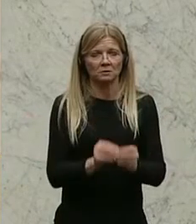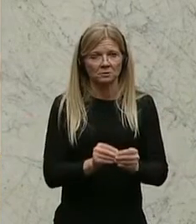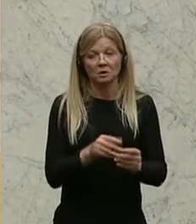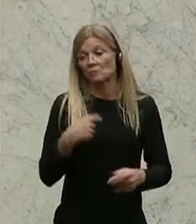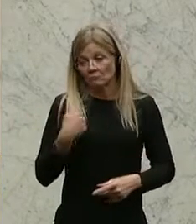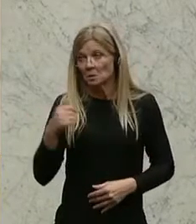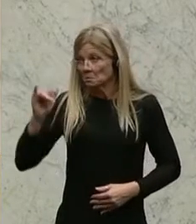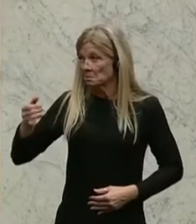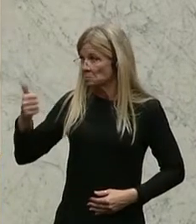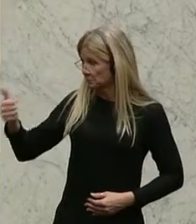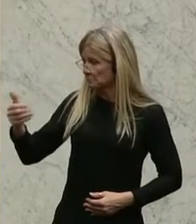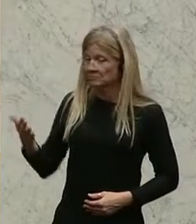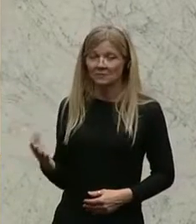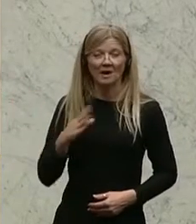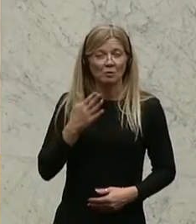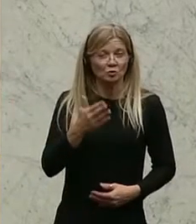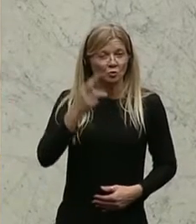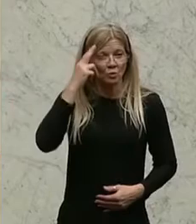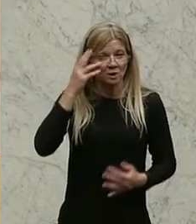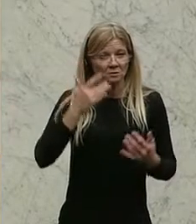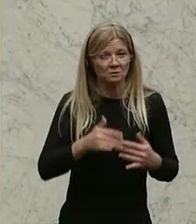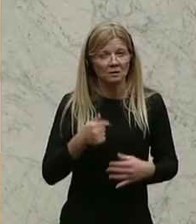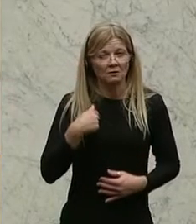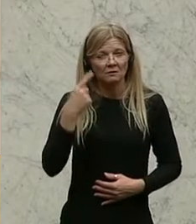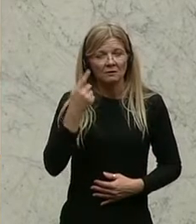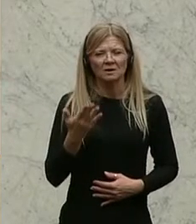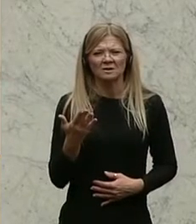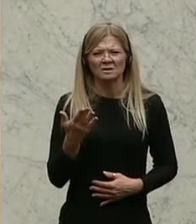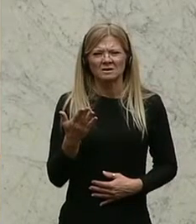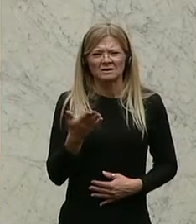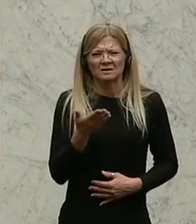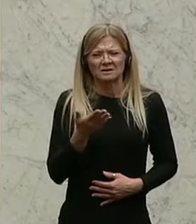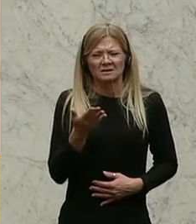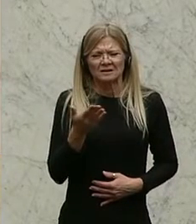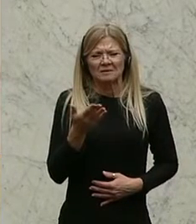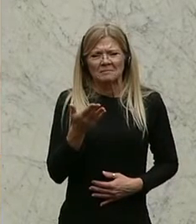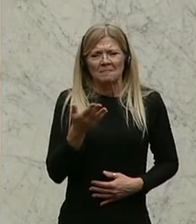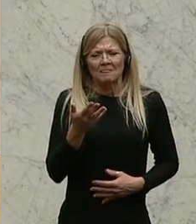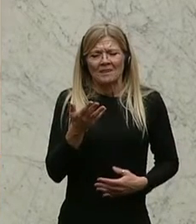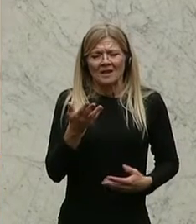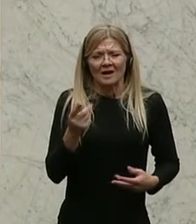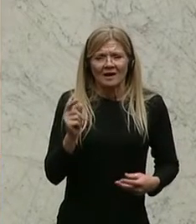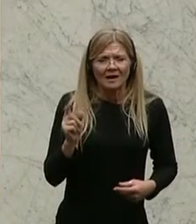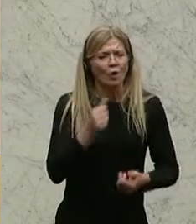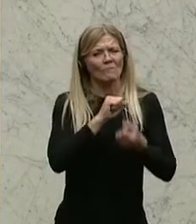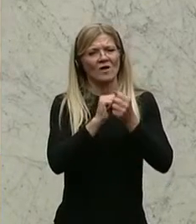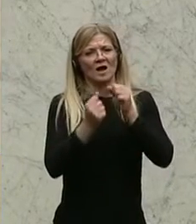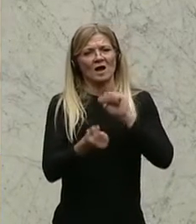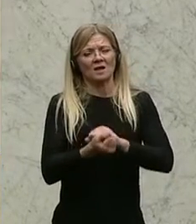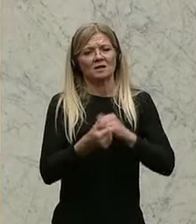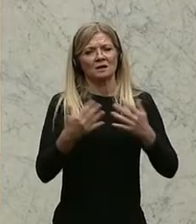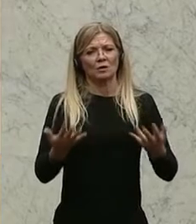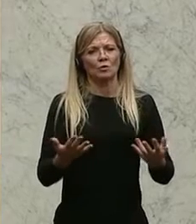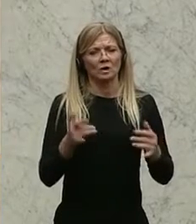Diese Kennzahl halte ich aber im Hinblick auf diese kaum stattfindende Veränderung für nicht sehr gehaltvoll.